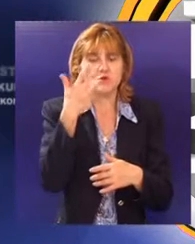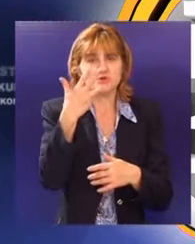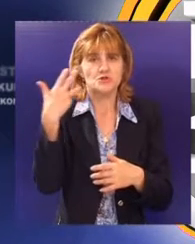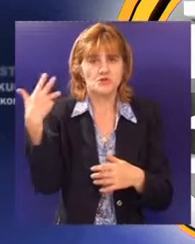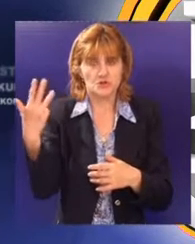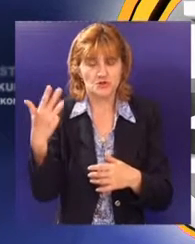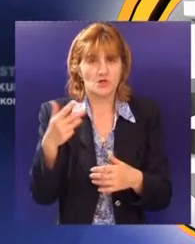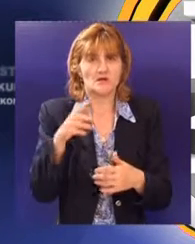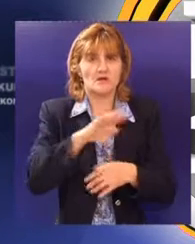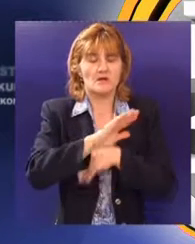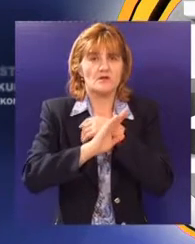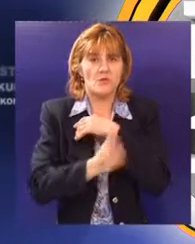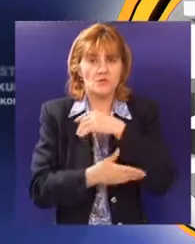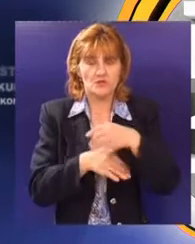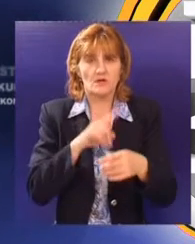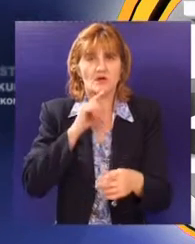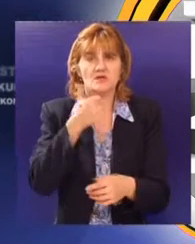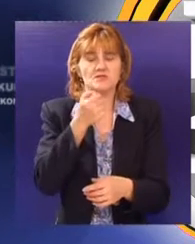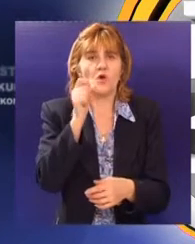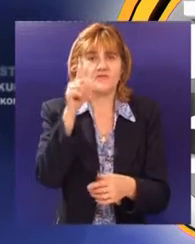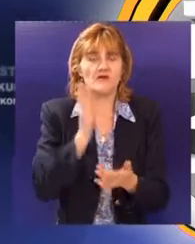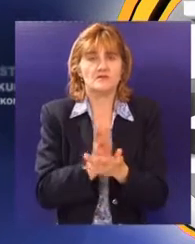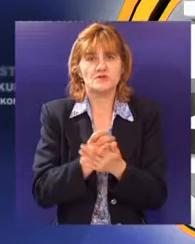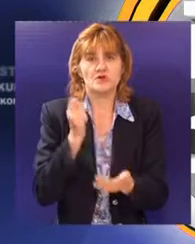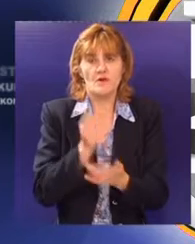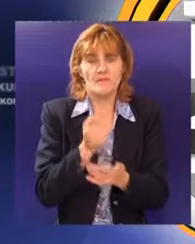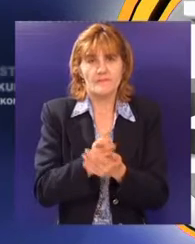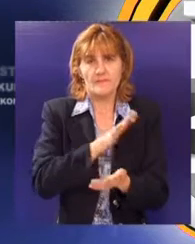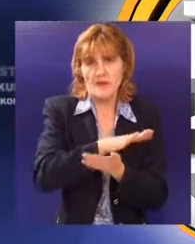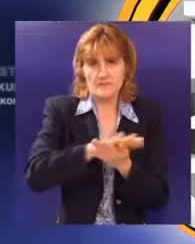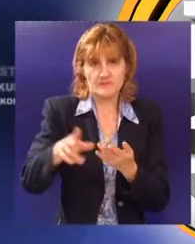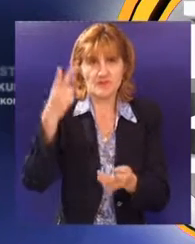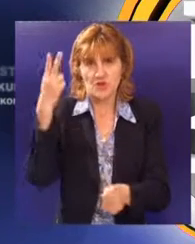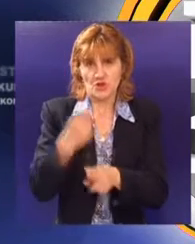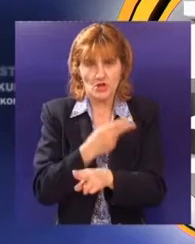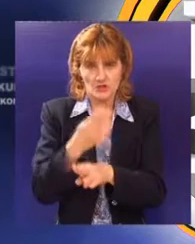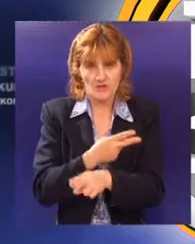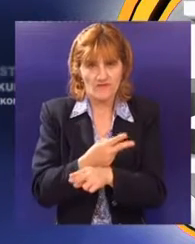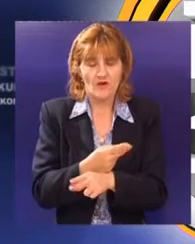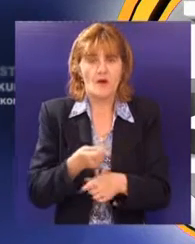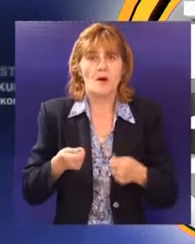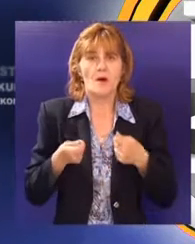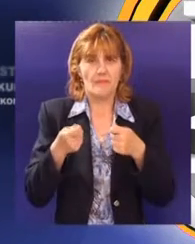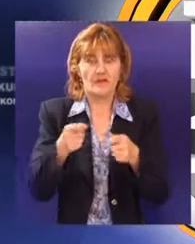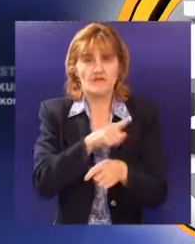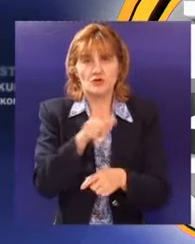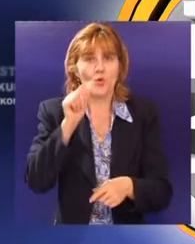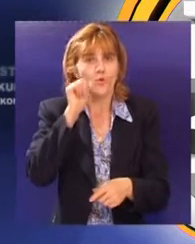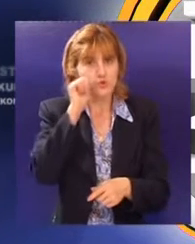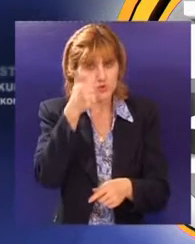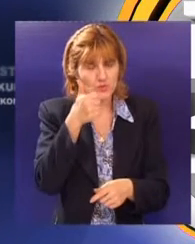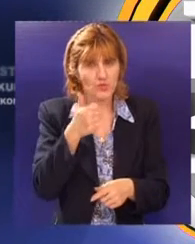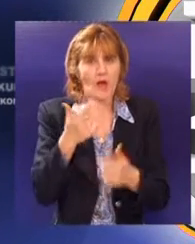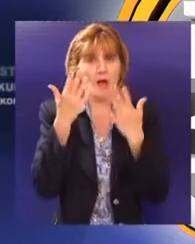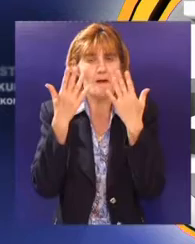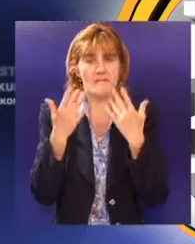Od ovog broja 120 studenta će biti finansirano iz budžeta. Prijavljivanje za upis na ovu visokoškolsku ustanovu traje do sutra. Prijemni